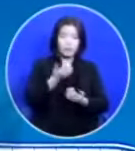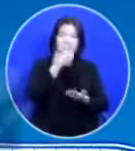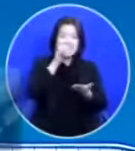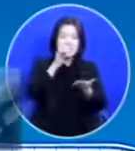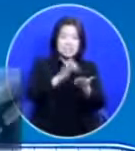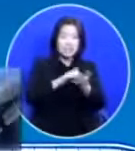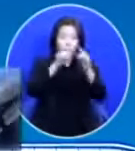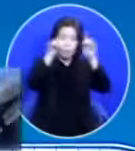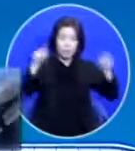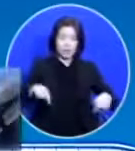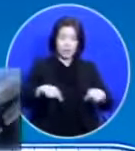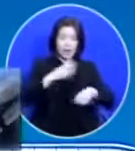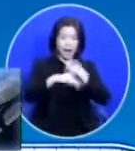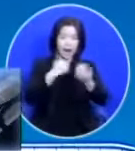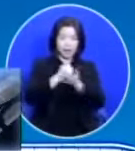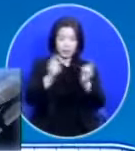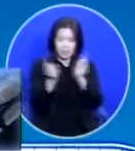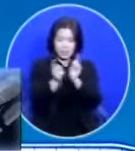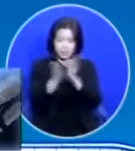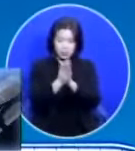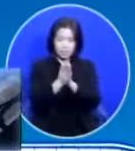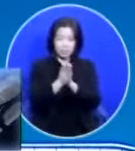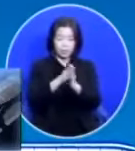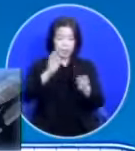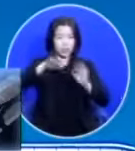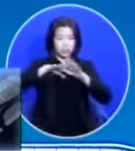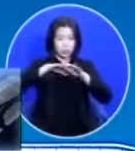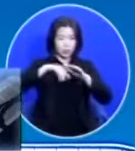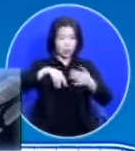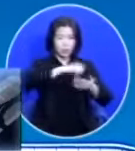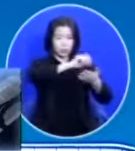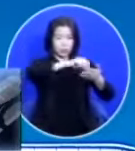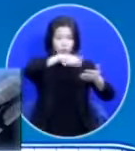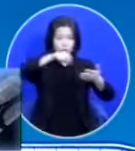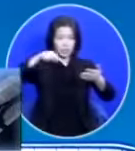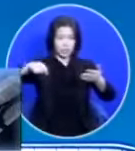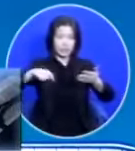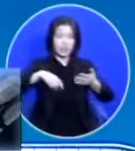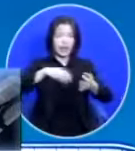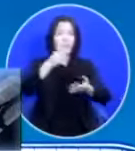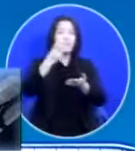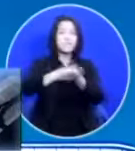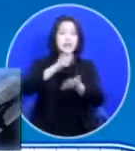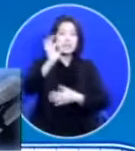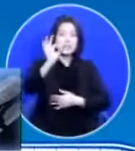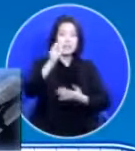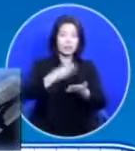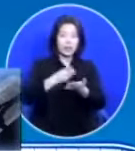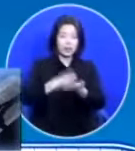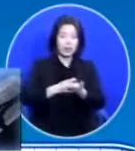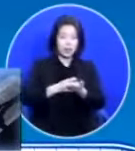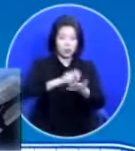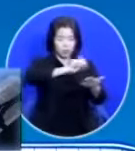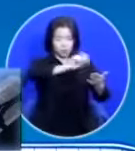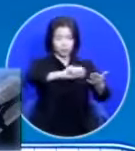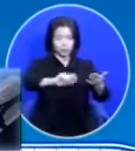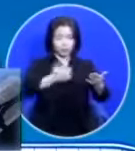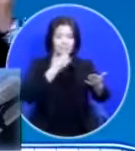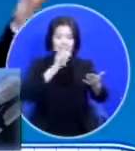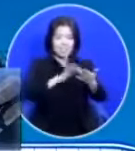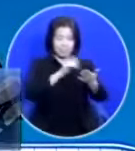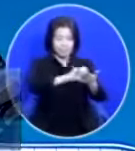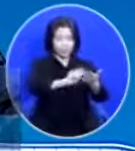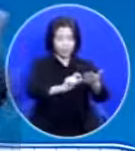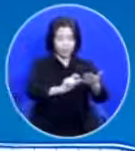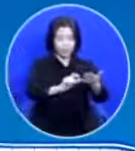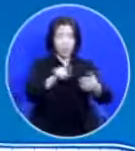하나님이 직접 하나님의 손가락으로 하나님의 식계명을 거기다가 기록하셨습니다 이런